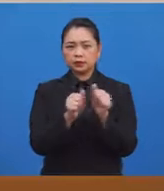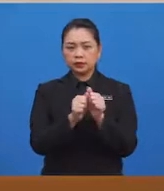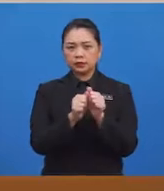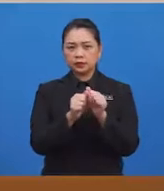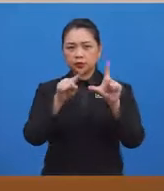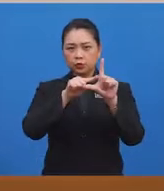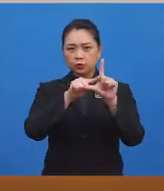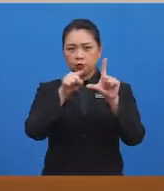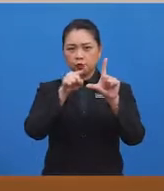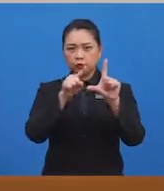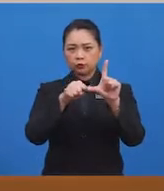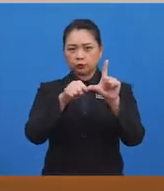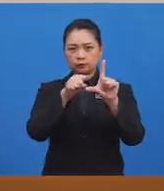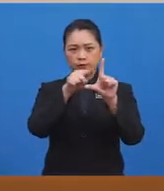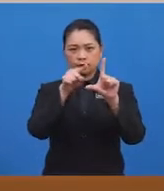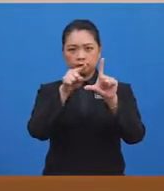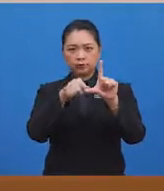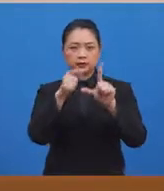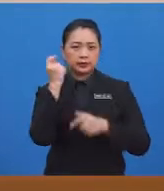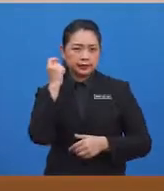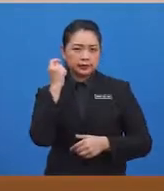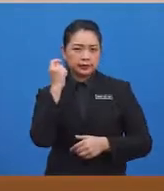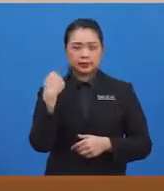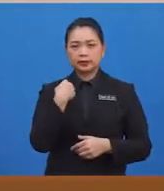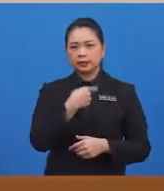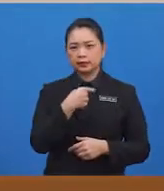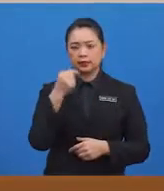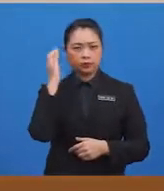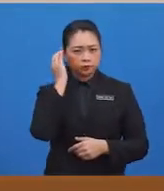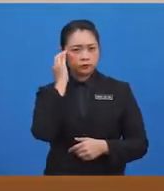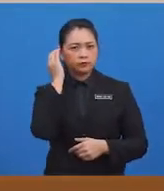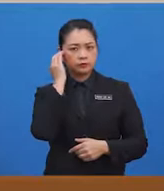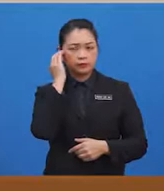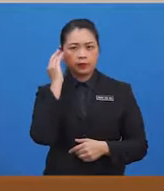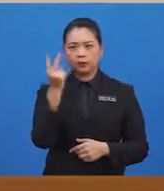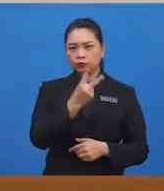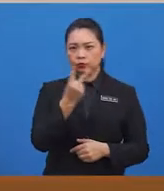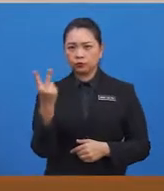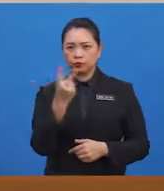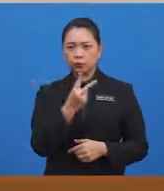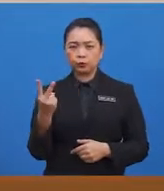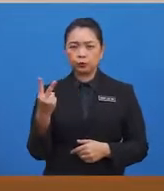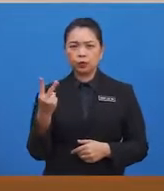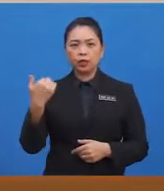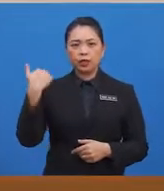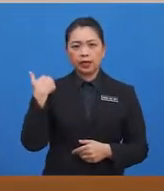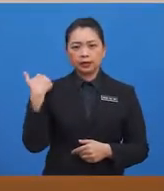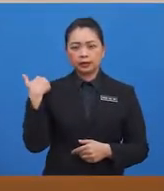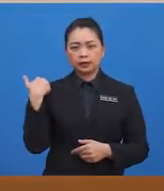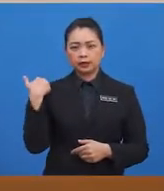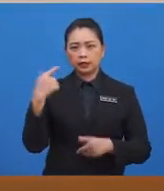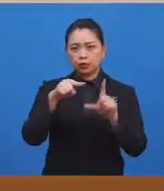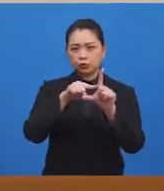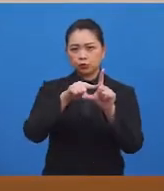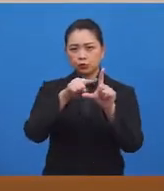ditandakan sebentar tadi, kita dapati dua-dua mempunyai sudut